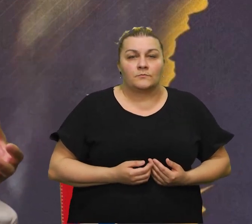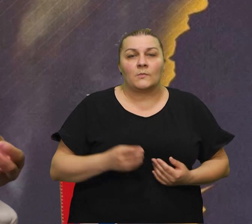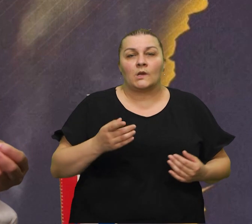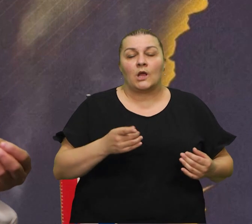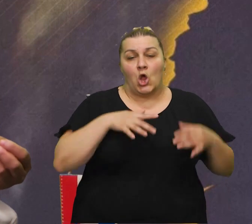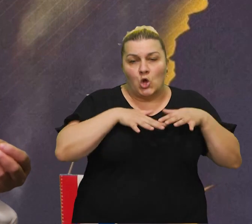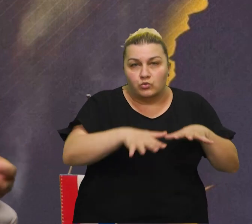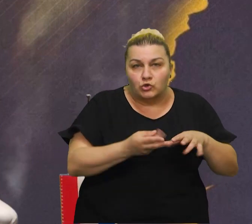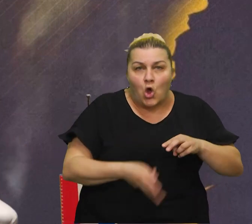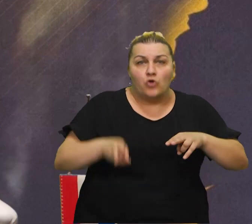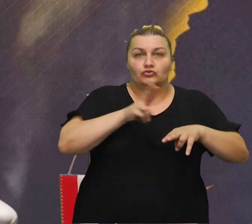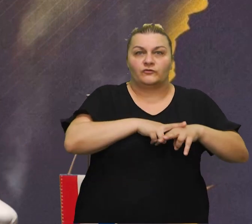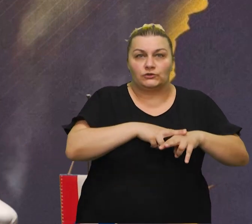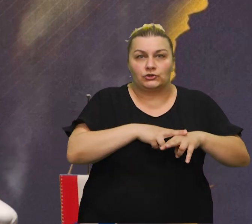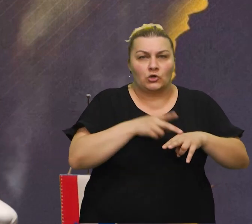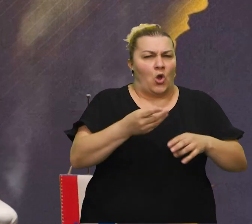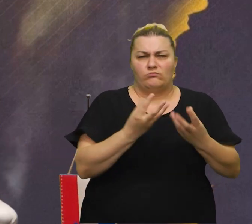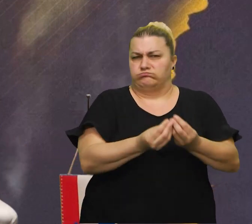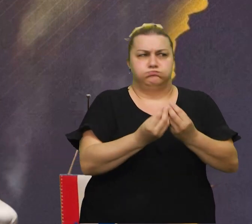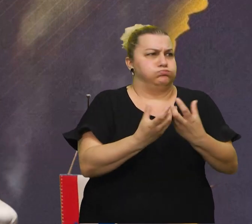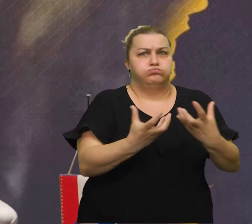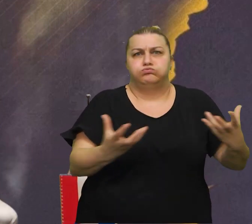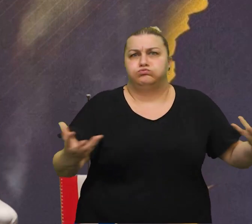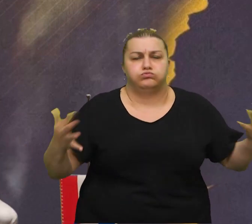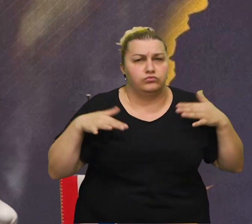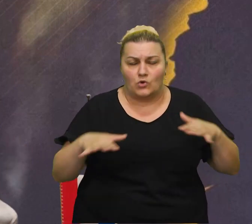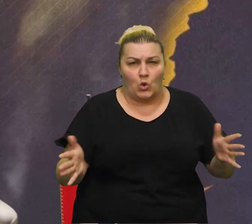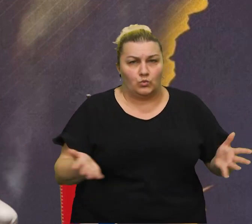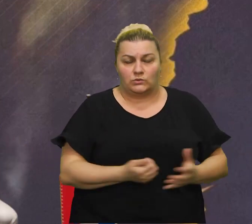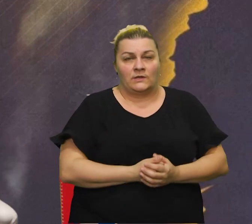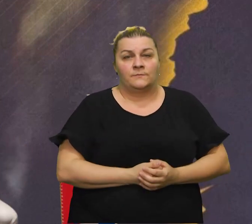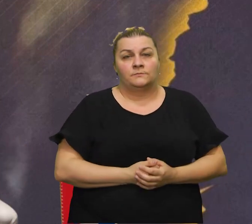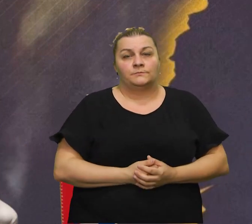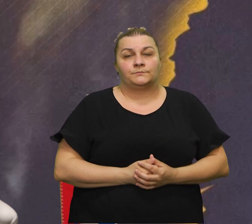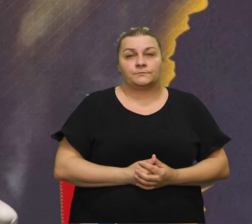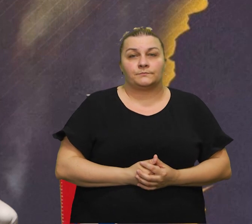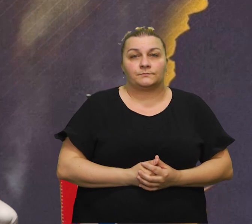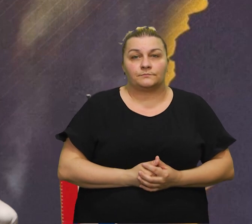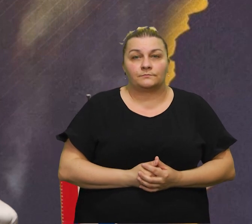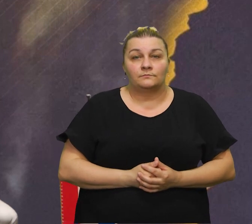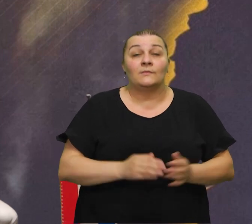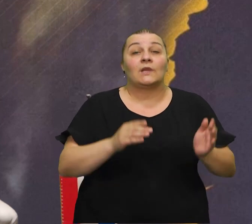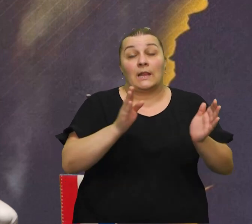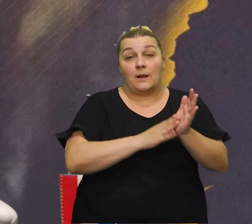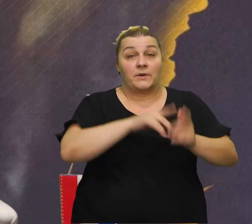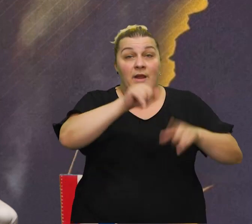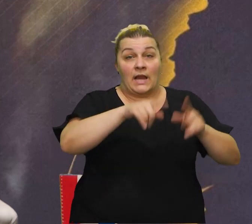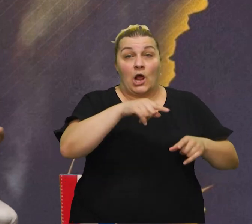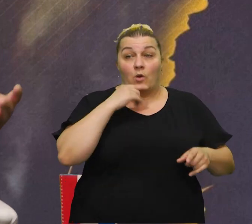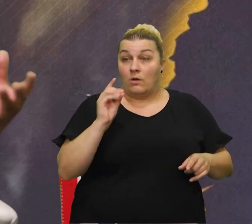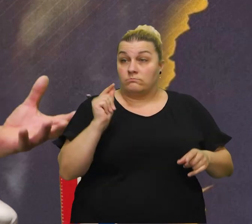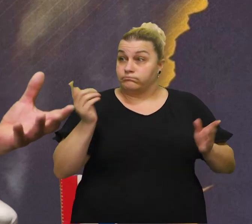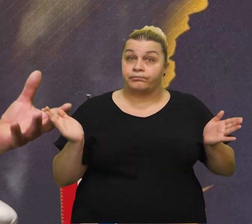moral tih ljudi, još na više nevoje, to je masa, to je, znači, to je bilo pitanje, samo da je neko činio ovako,